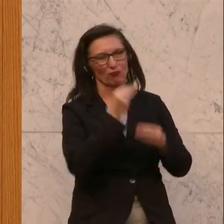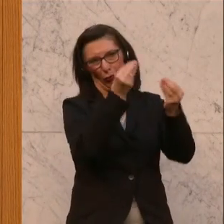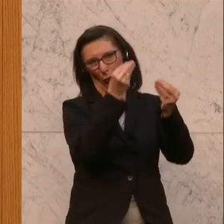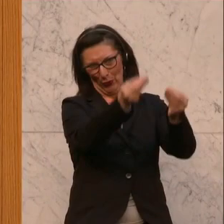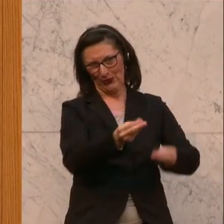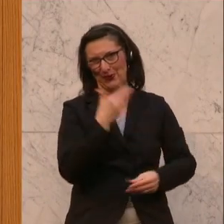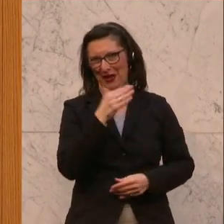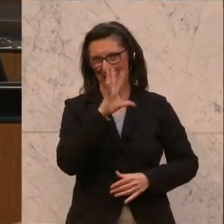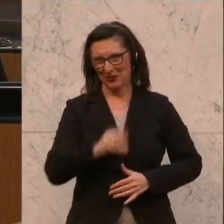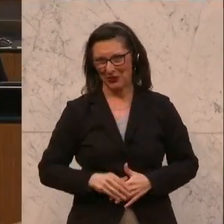Dankeschön.